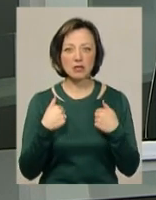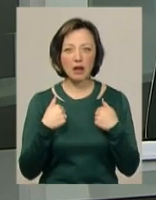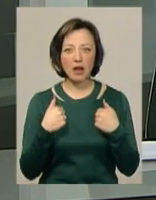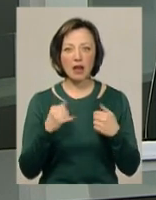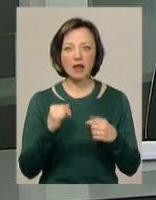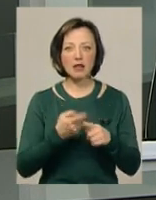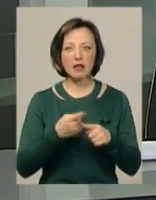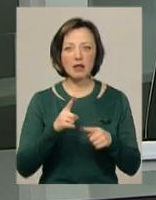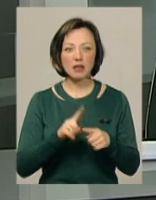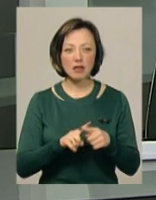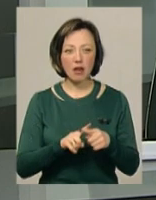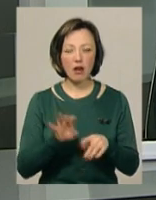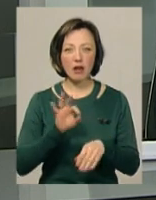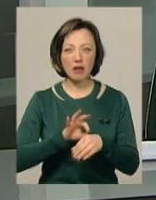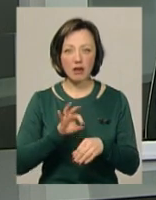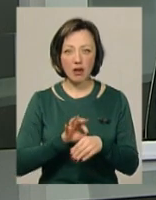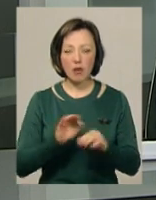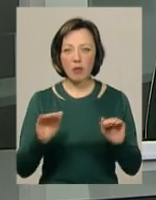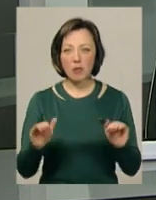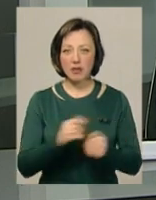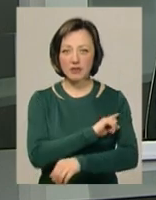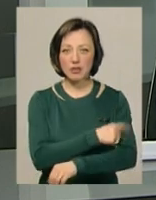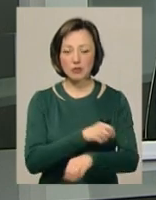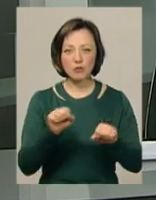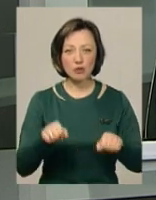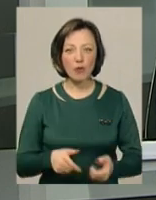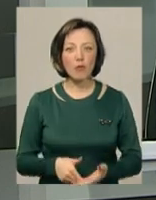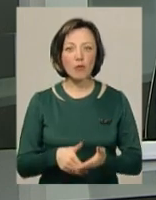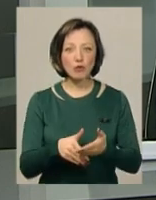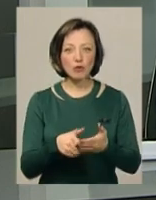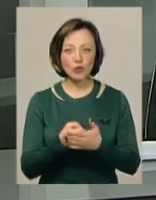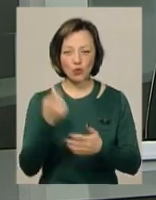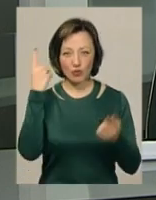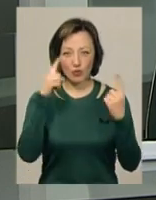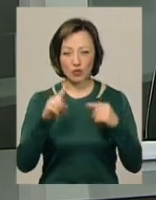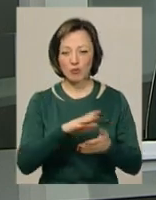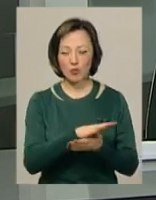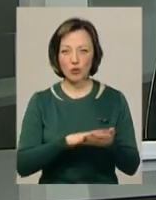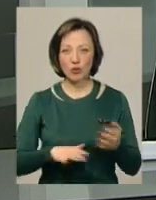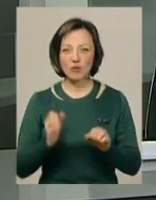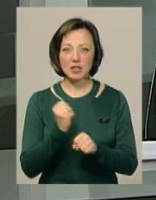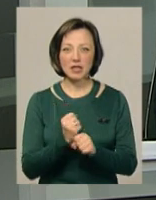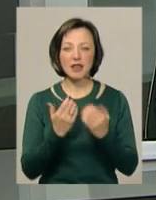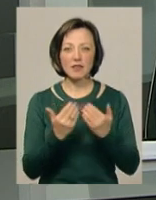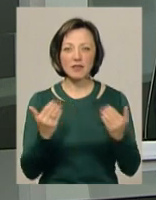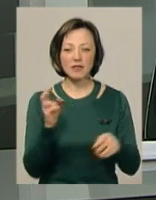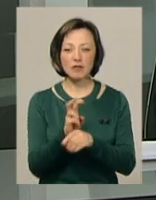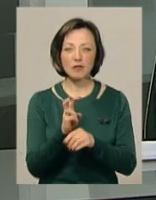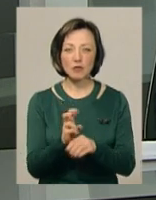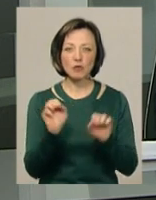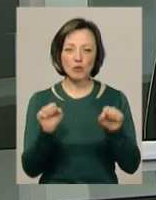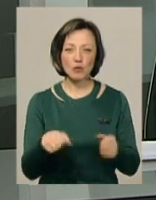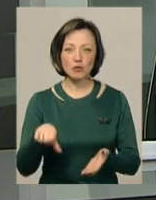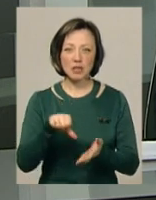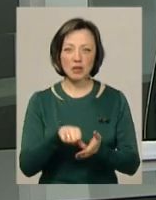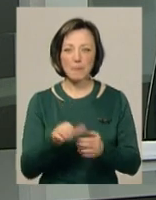обмежила її фізичні можливості, але дала поштовх до творчості, каже дівчинка. Впродовж дії виставки відвідувачі музею зможуть